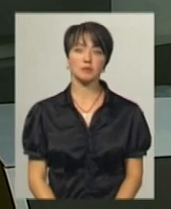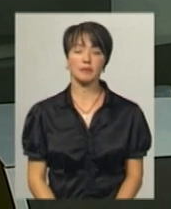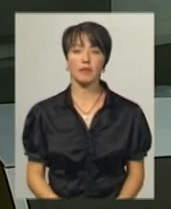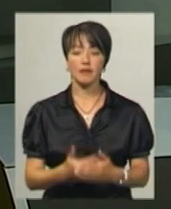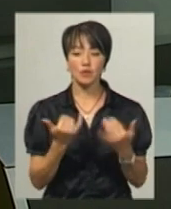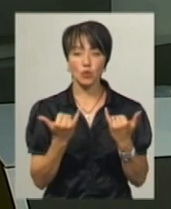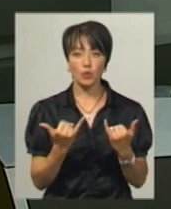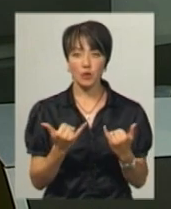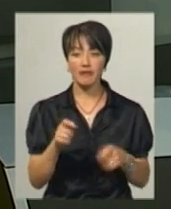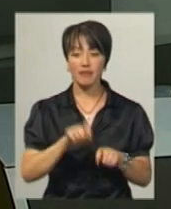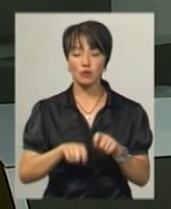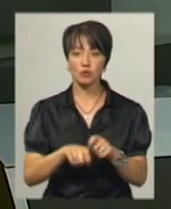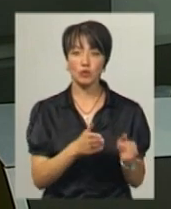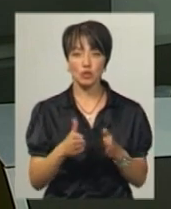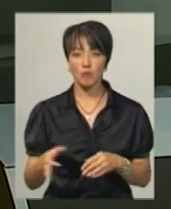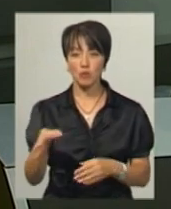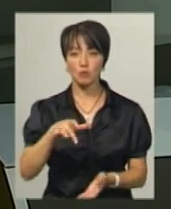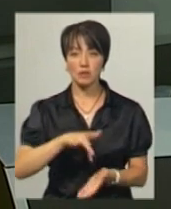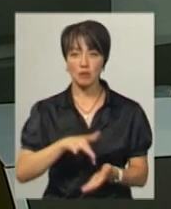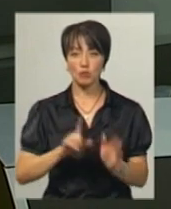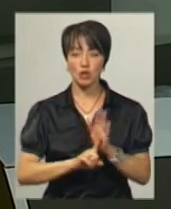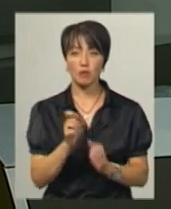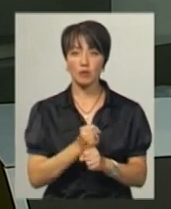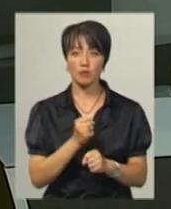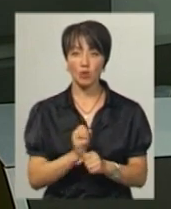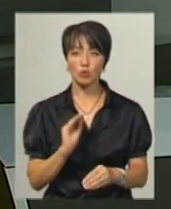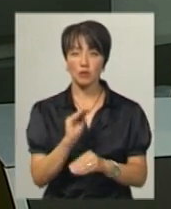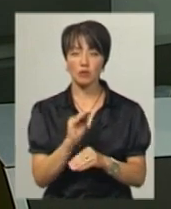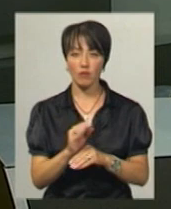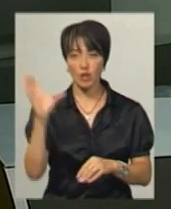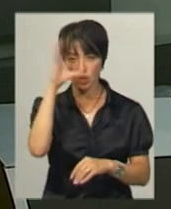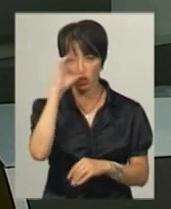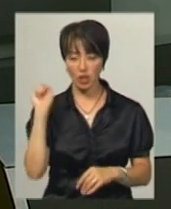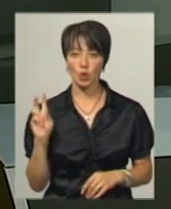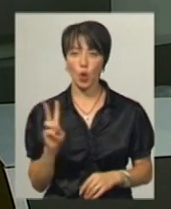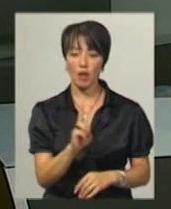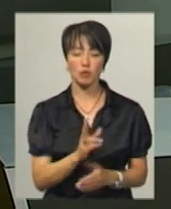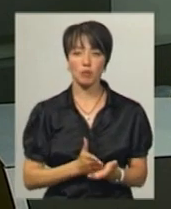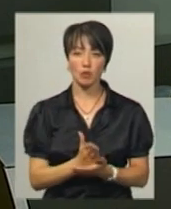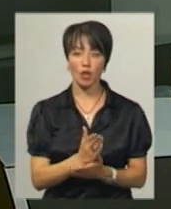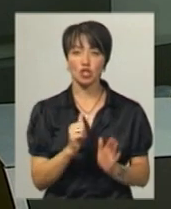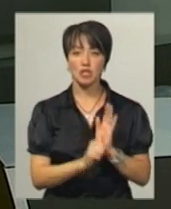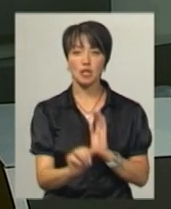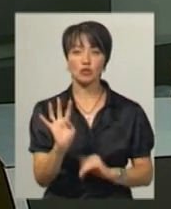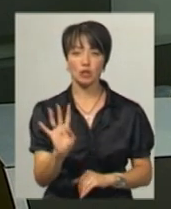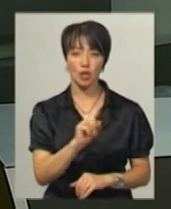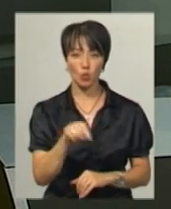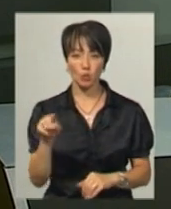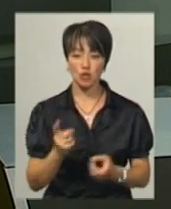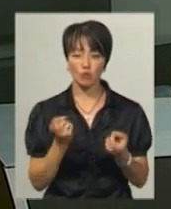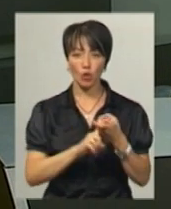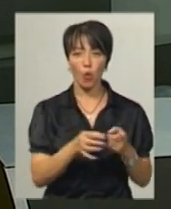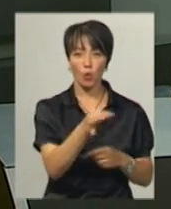Відсьогодні у тестовому режимі в обласному центрі почав працювати додатковий нічний тролейбусний маршрут за номером 64 із